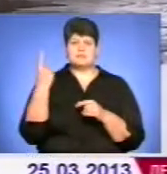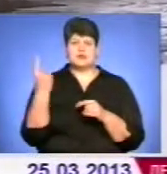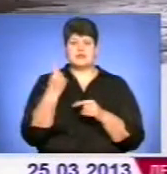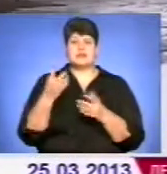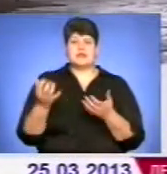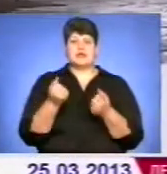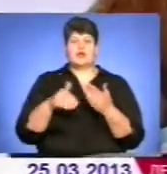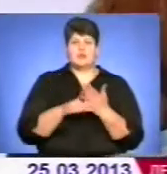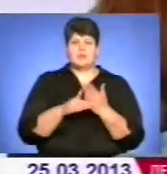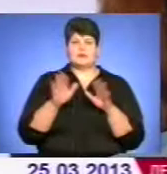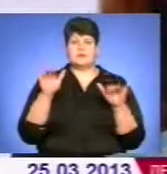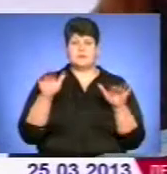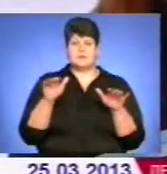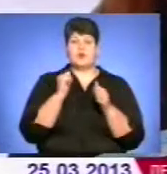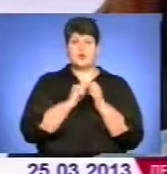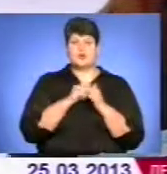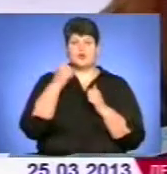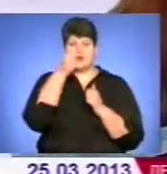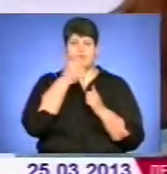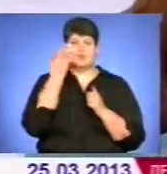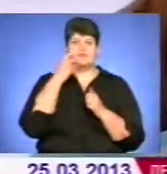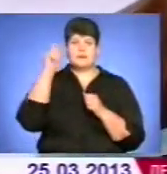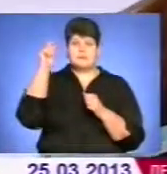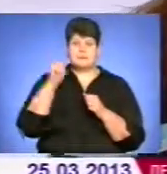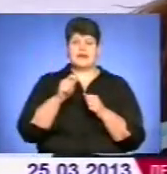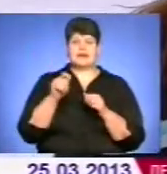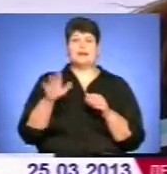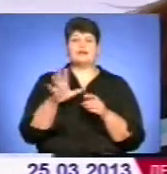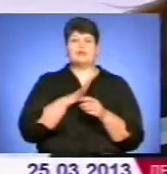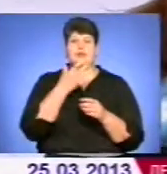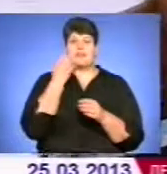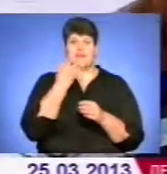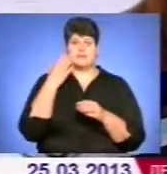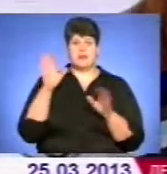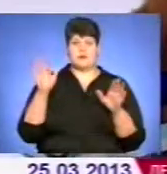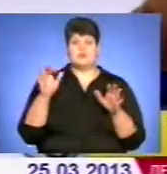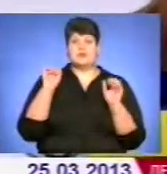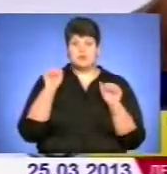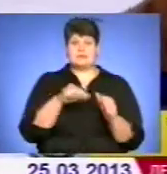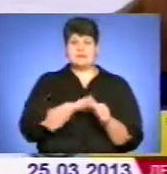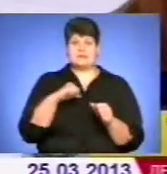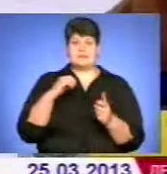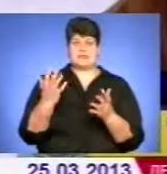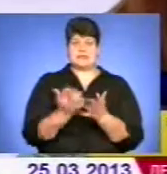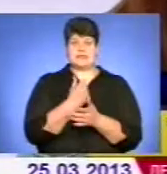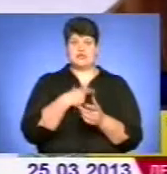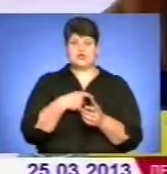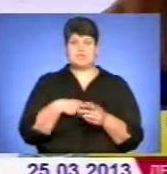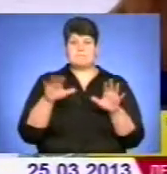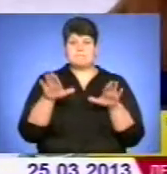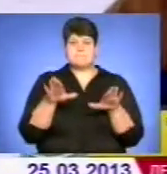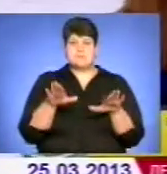допомагати птахам. Кожного року, коли вони прилітали, була досить тепла погода. І вони могли самотужки знаходити собі місце,